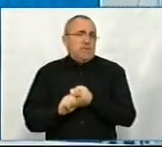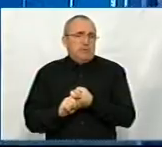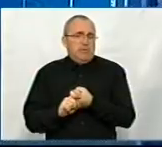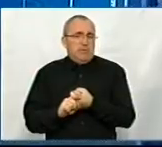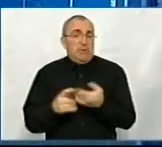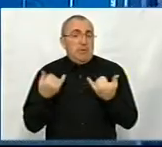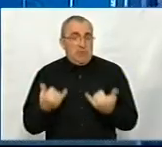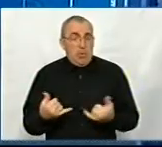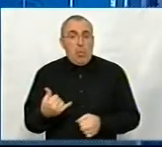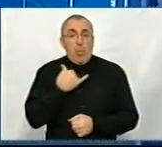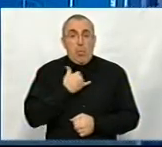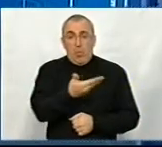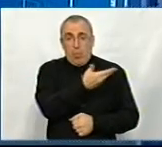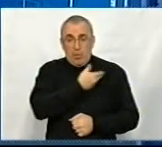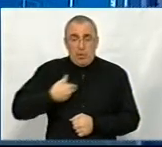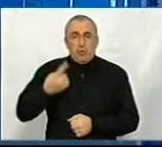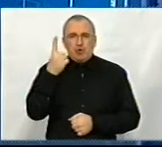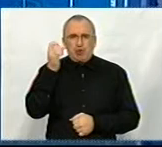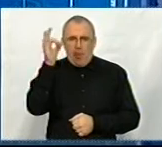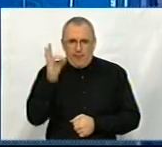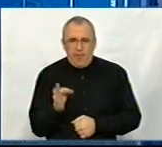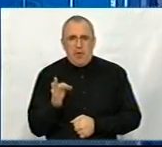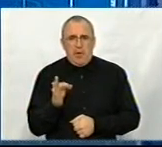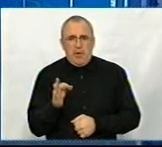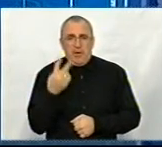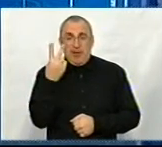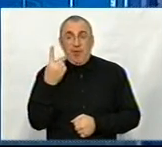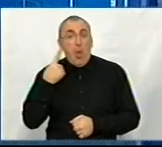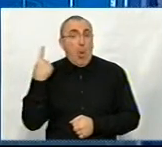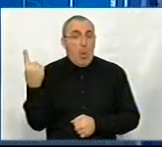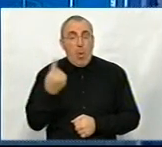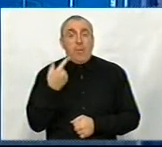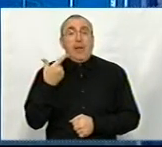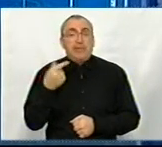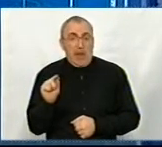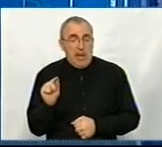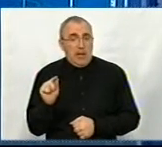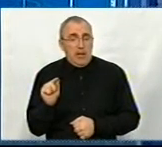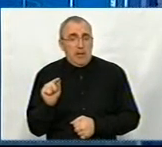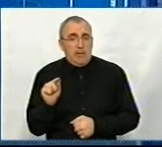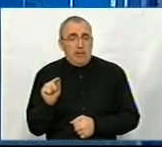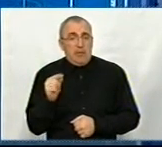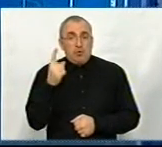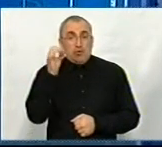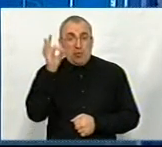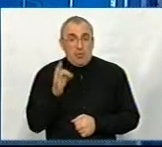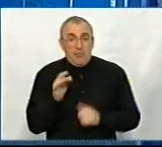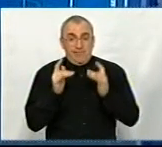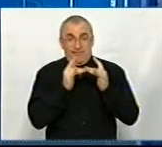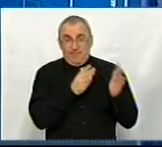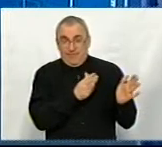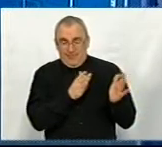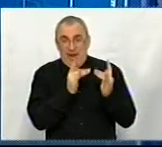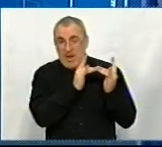Наразі у нас 100%, є такі всього дві області, де 100% ліжок, які